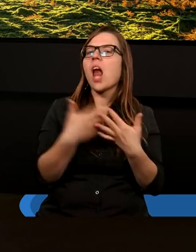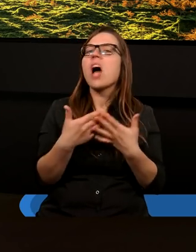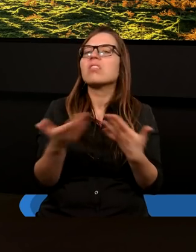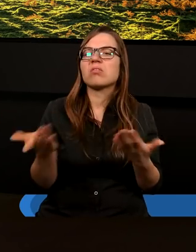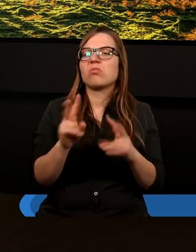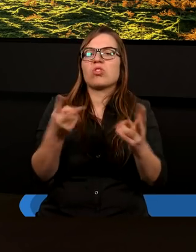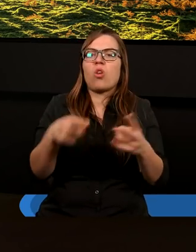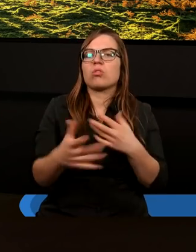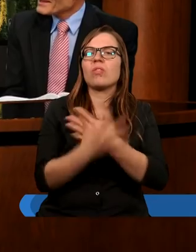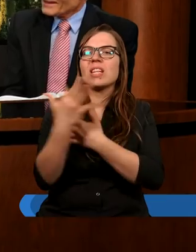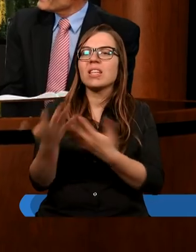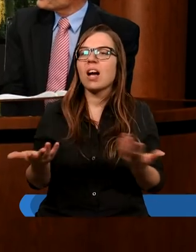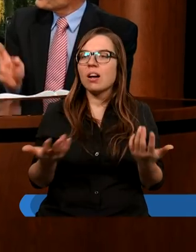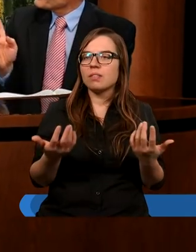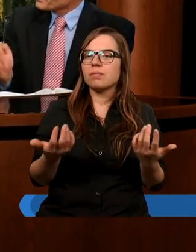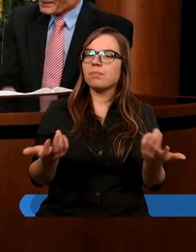czego to wynika?